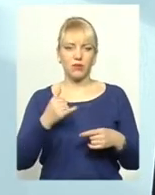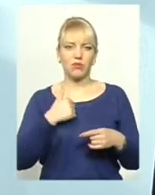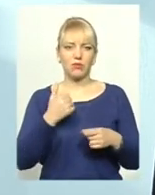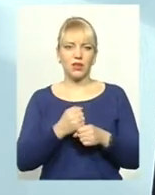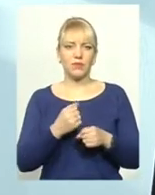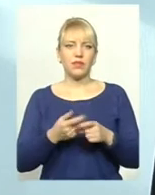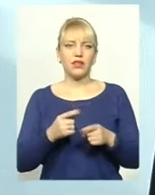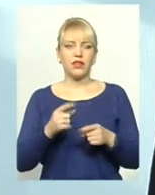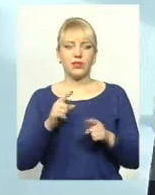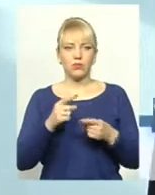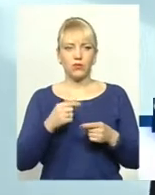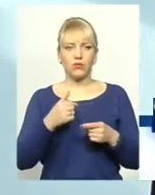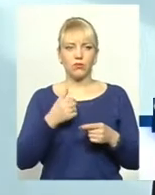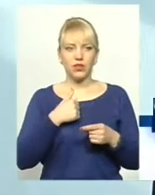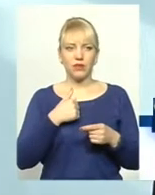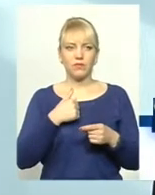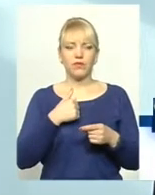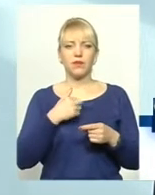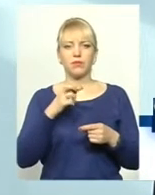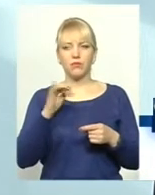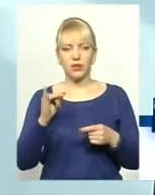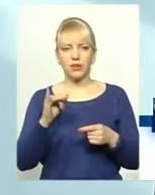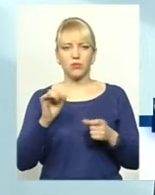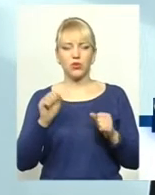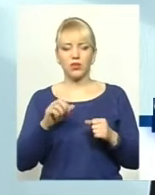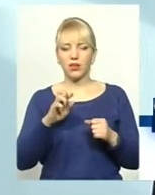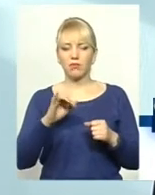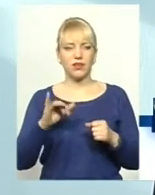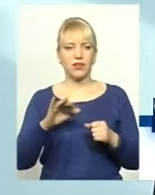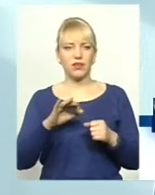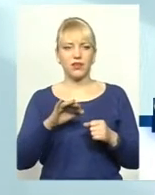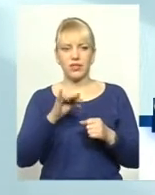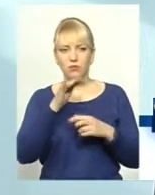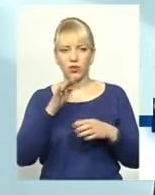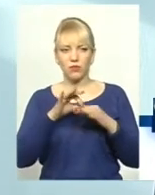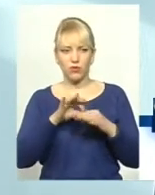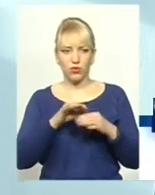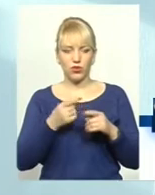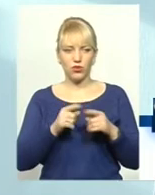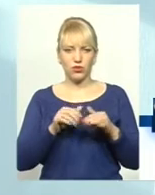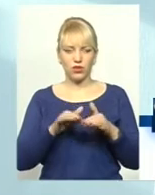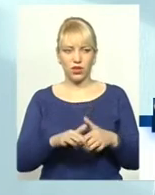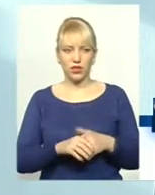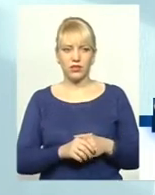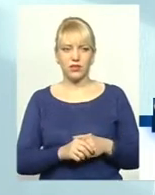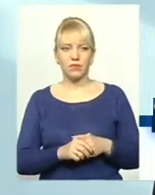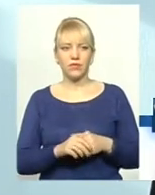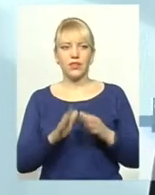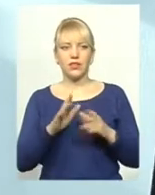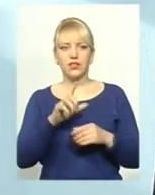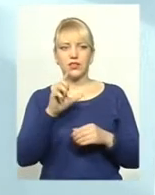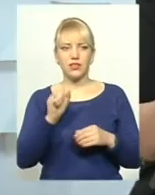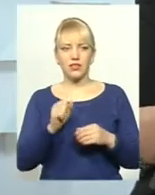що без них, в принципі, ми б, напевно, взагалі не змогли б свою діяльність проводити. Тільки за рахунок благодійних пожертв.